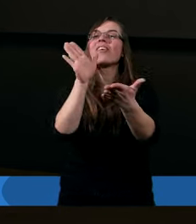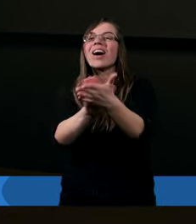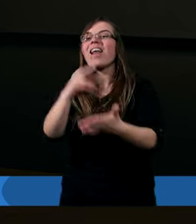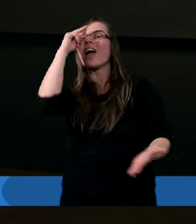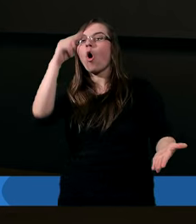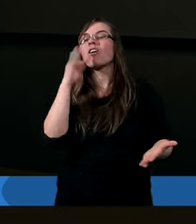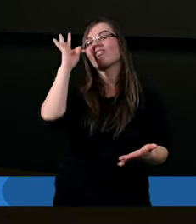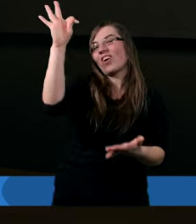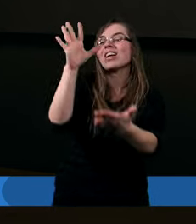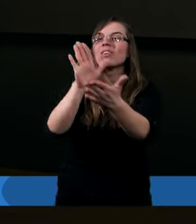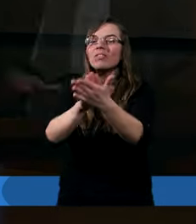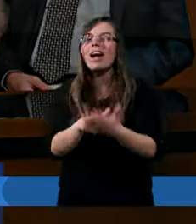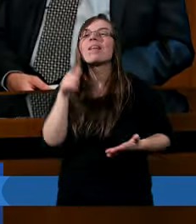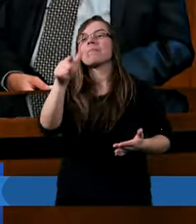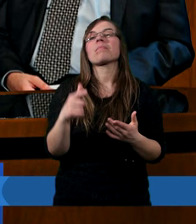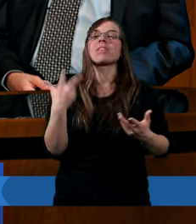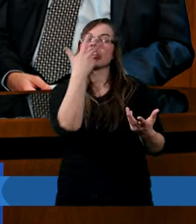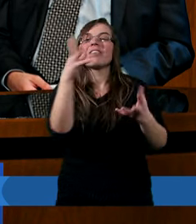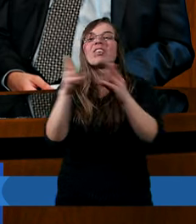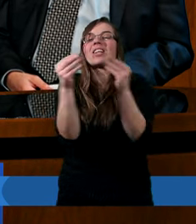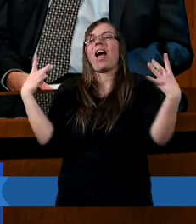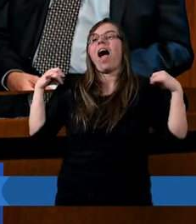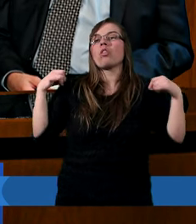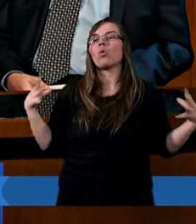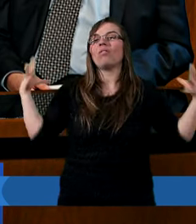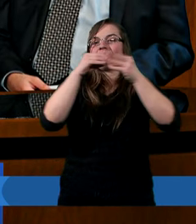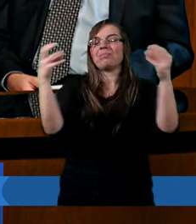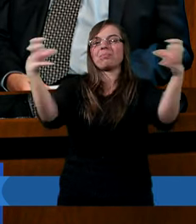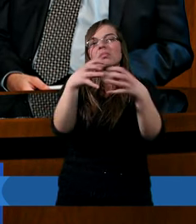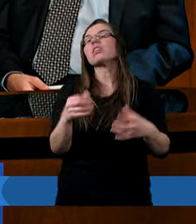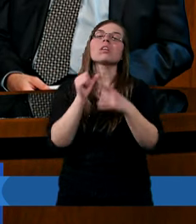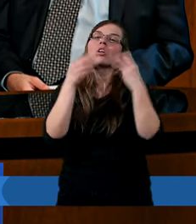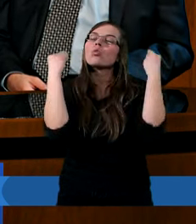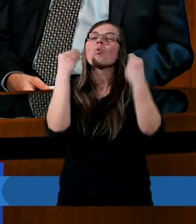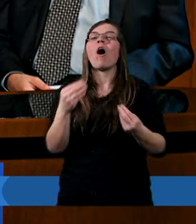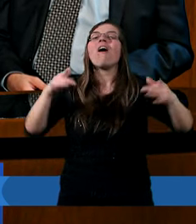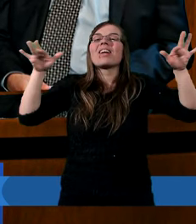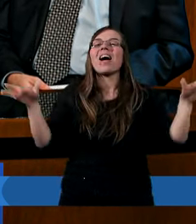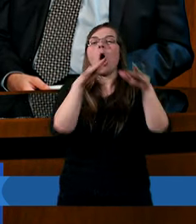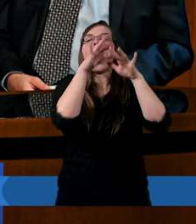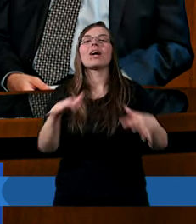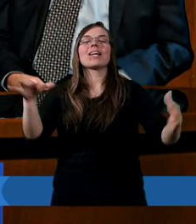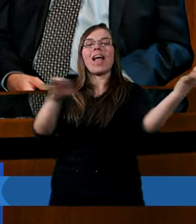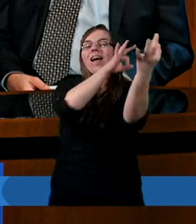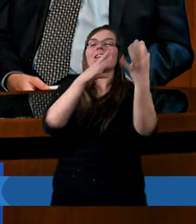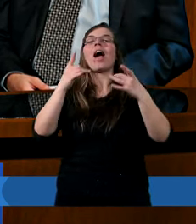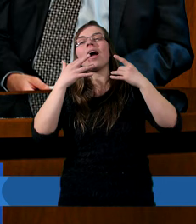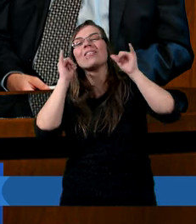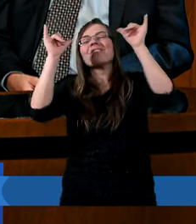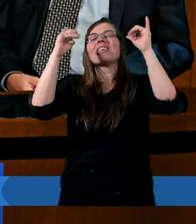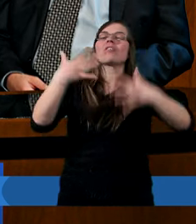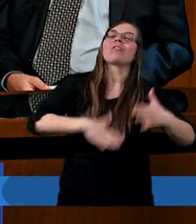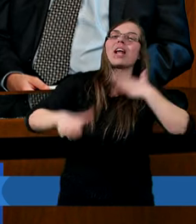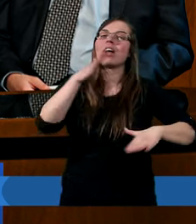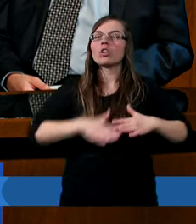Ojca, w swojej chwale, wszyscy aniołowie z Nim. To jest ten cudowny orszak. Wiemy na podstawie listu